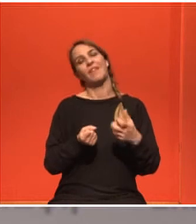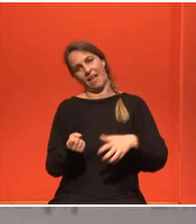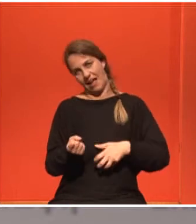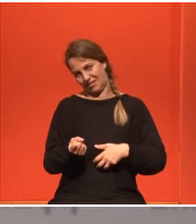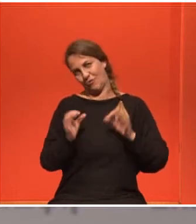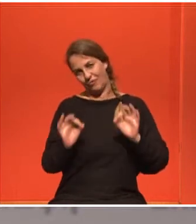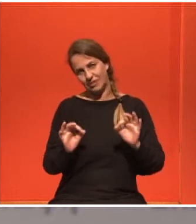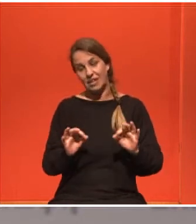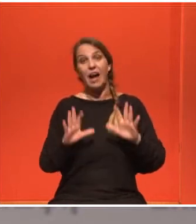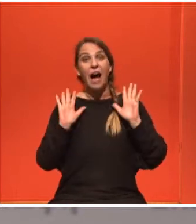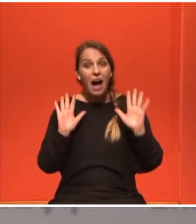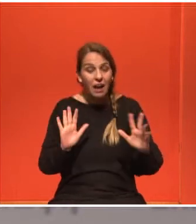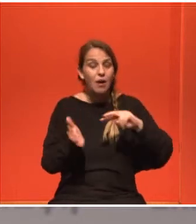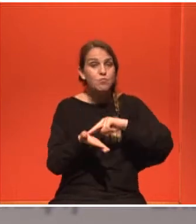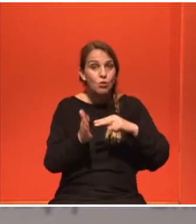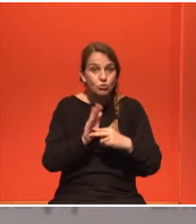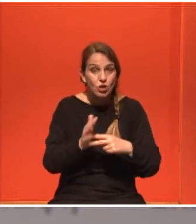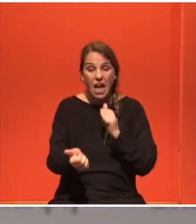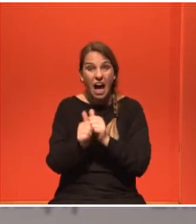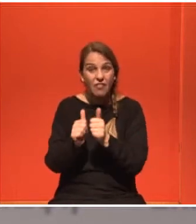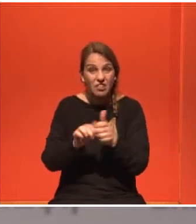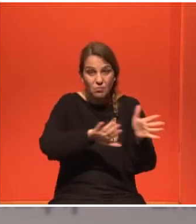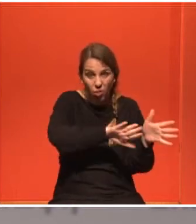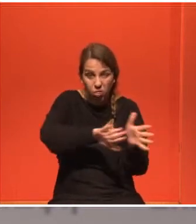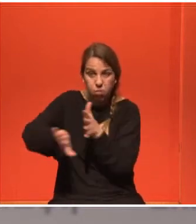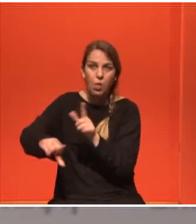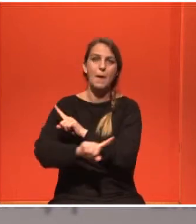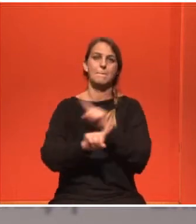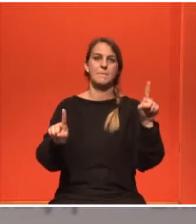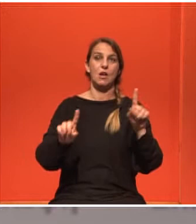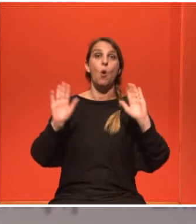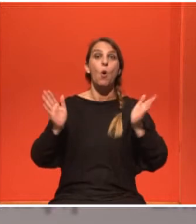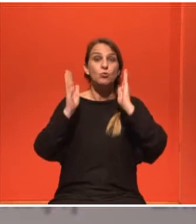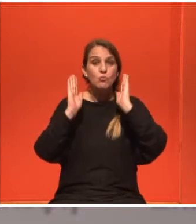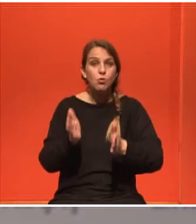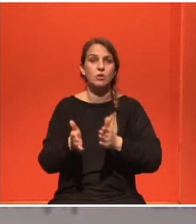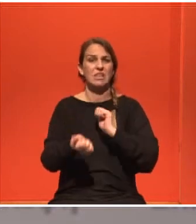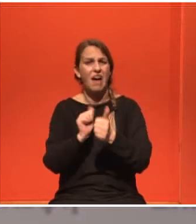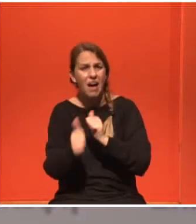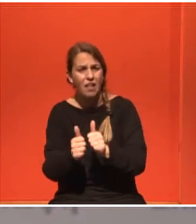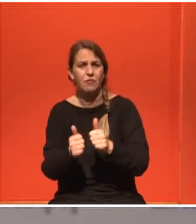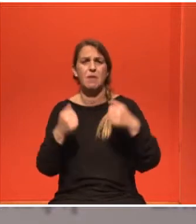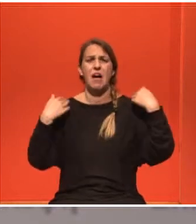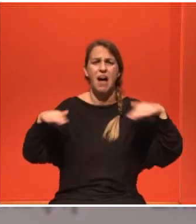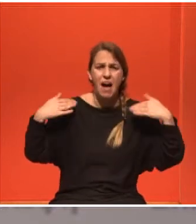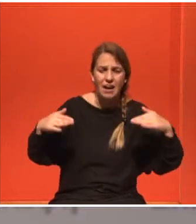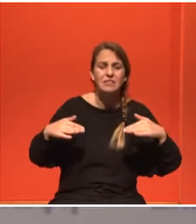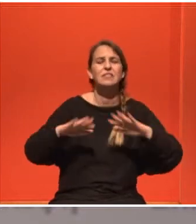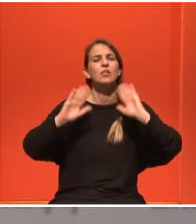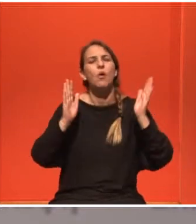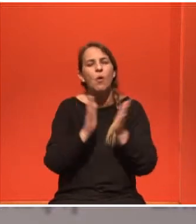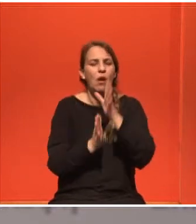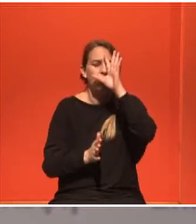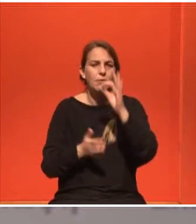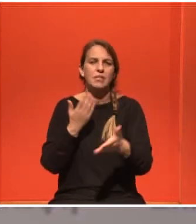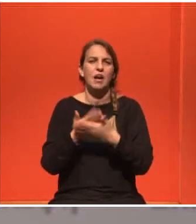μην αφήνεις τον αθλητισμό όσο και όποτε μπορείς με την πρώτη ευκαιρία γιατί έρχεσαι σε επαφή και με τη φύση σου και με το νερό και με τη